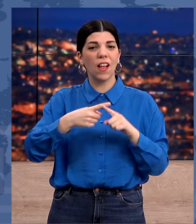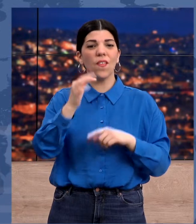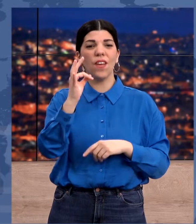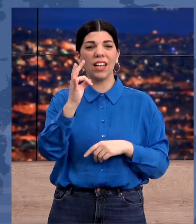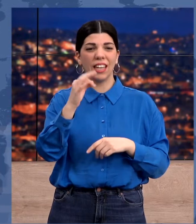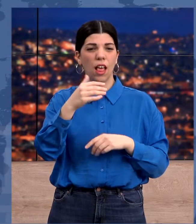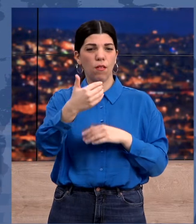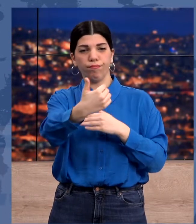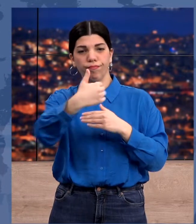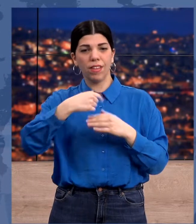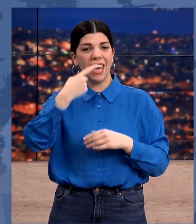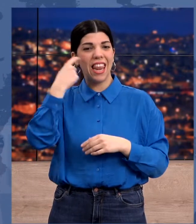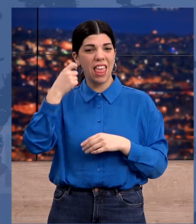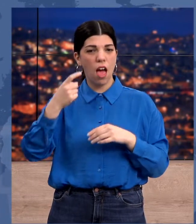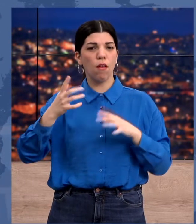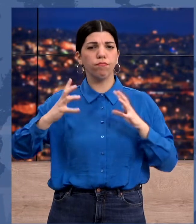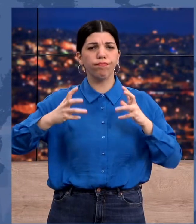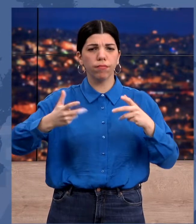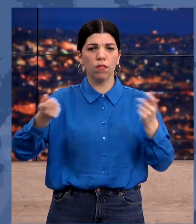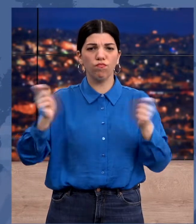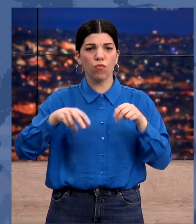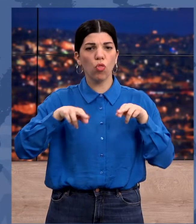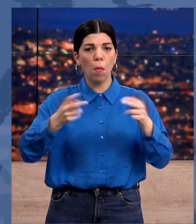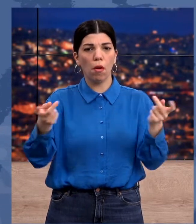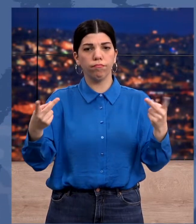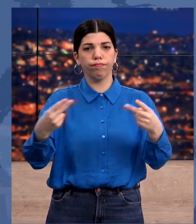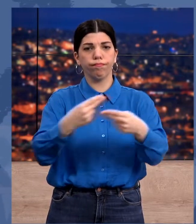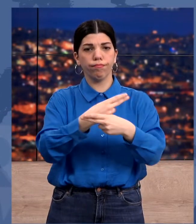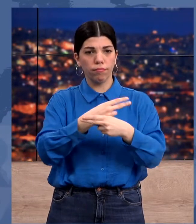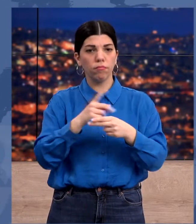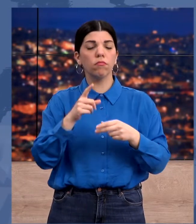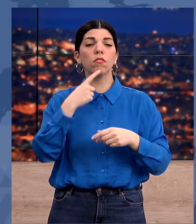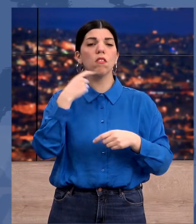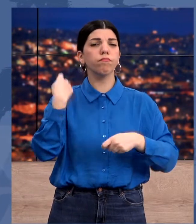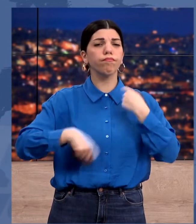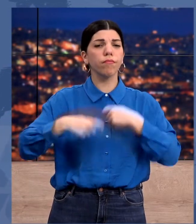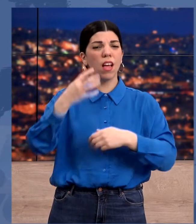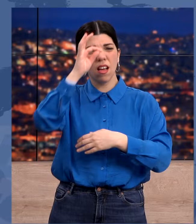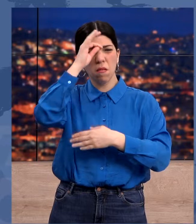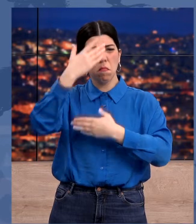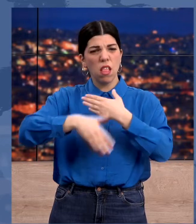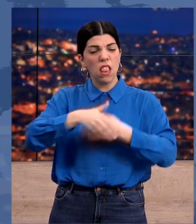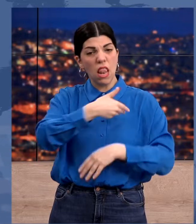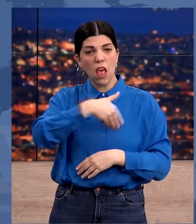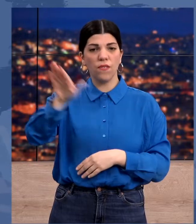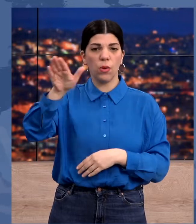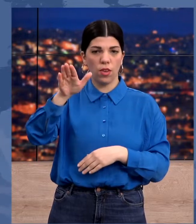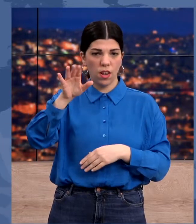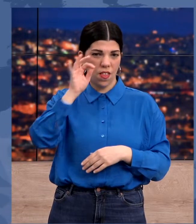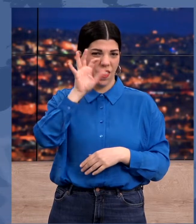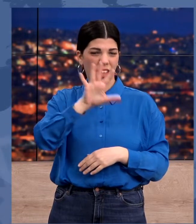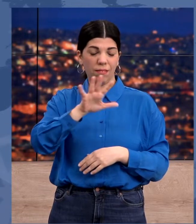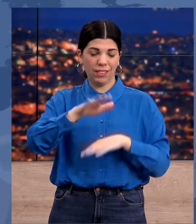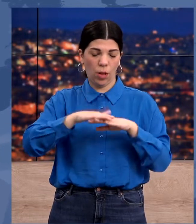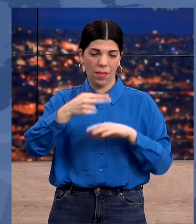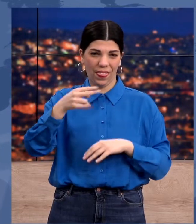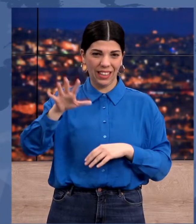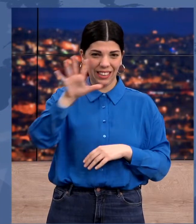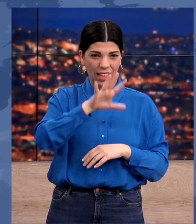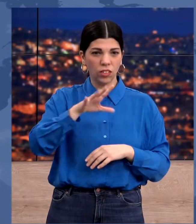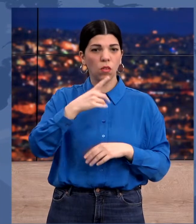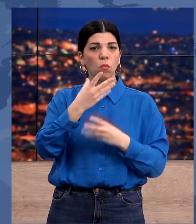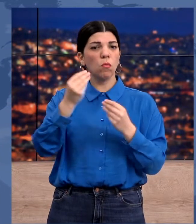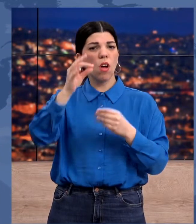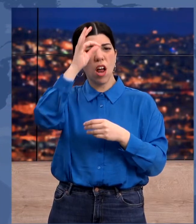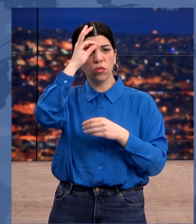Φάρσαλα στον κόμβο της Νίκαιας. Να αποσυρθούν τώρα τα μάτα πετούν οι αγρότες της Θεσσαλίας, καθώς κλούβες της αστυνομίας έχουν